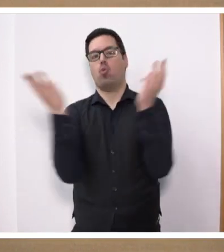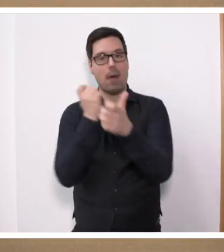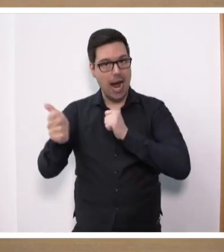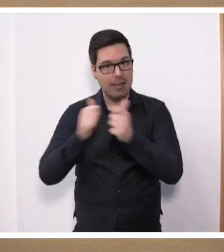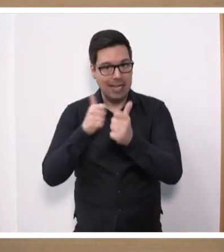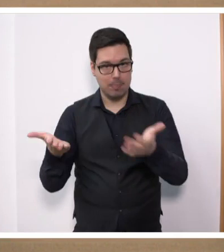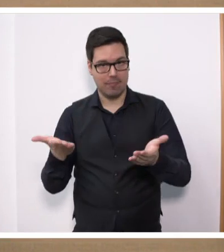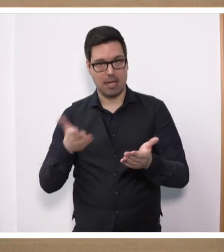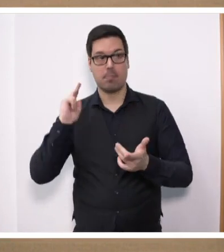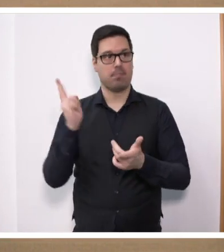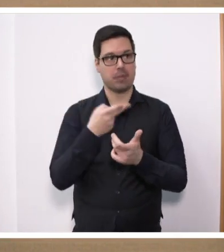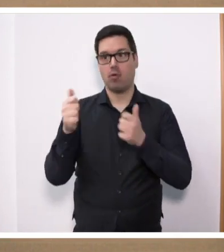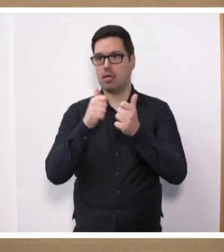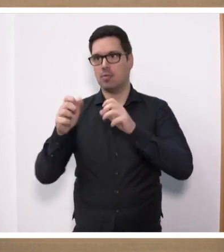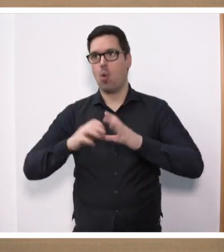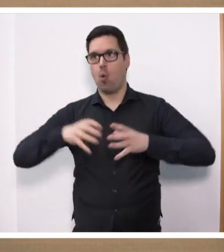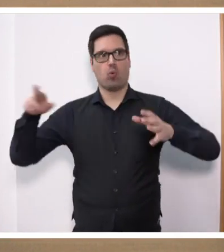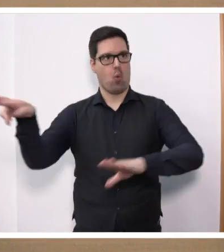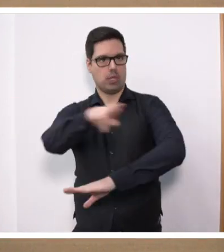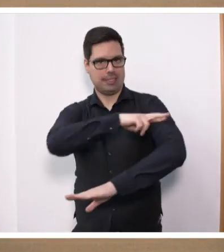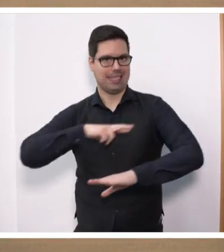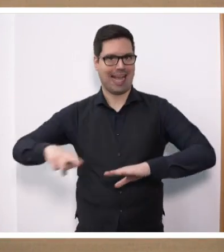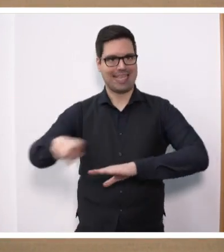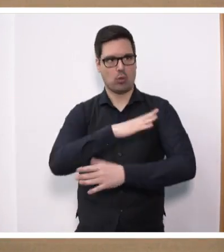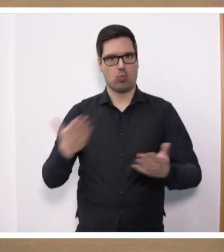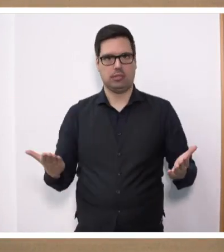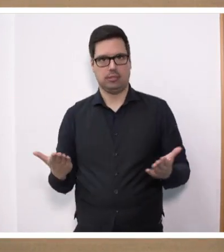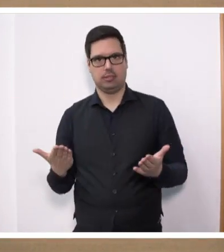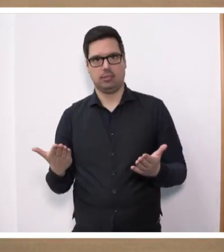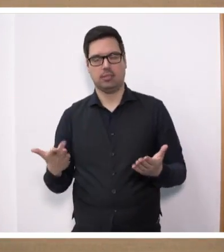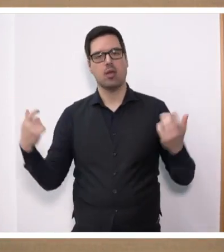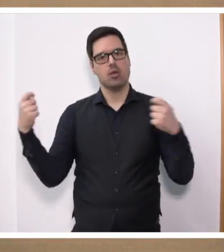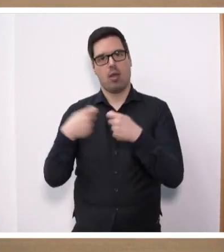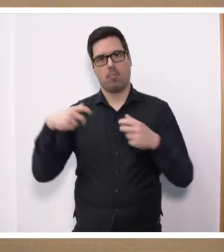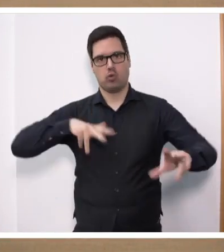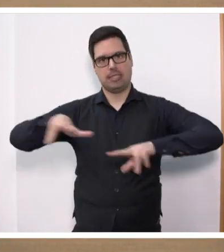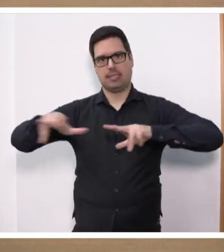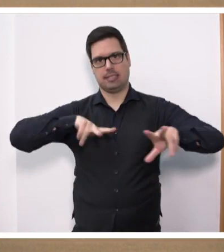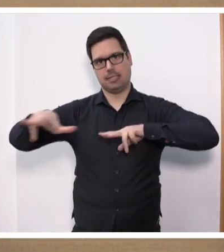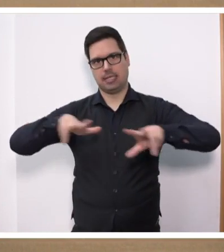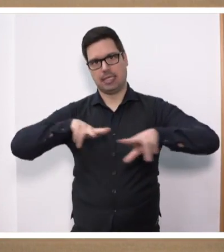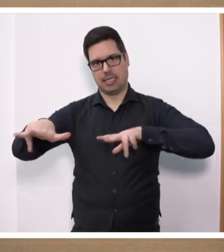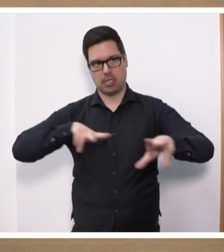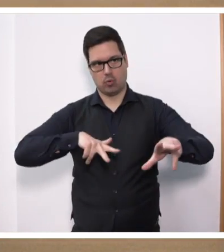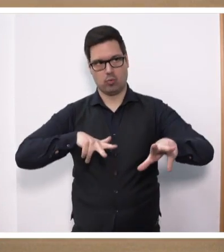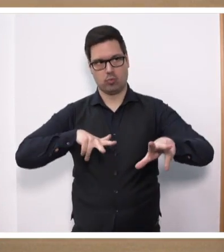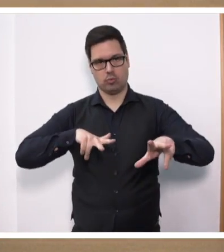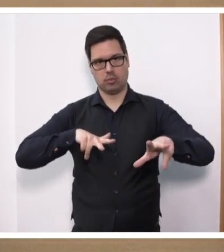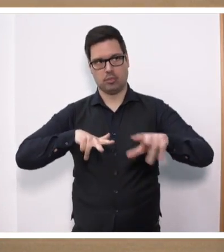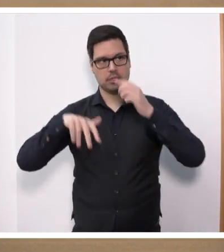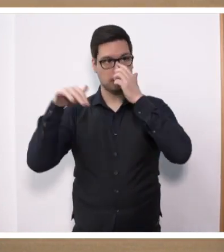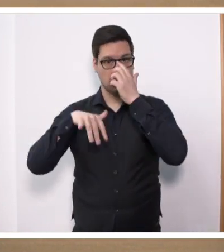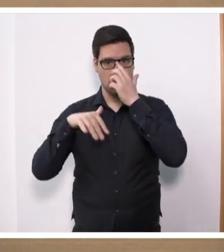besonderem Maße auch im Wettbewerb in der Großregion. Wir haben eine Bundesregierung, der das Schicksal unserer landwirtschaftlichen Betriebe ganz